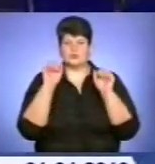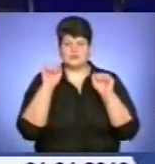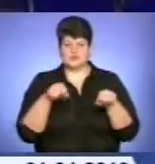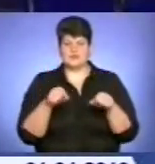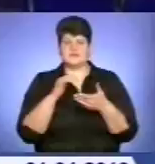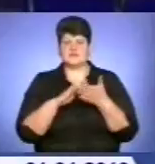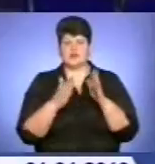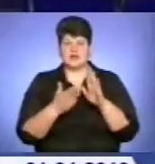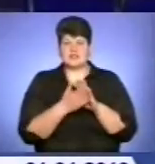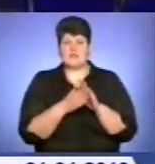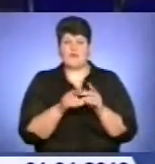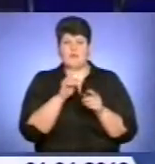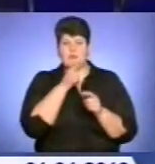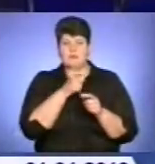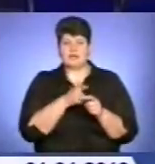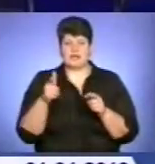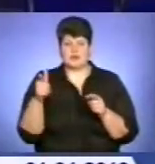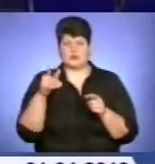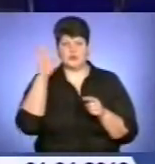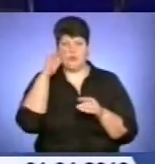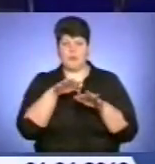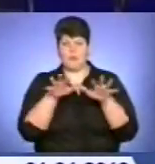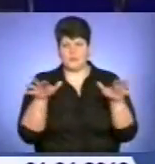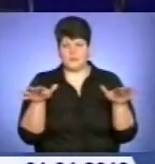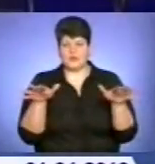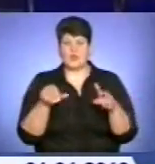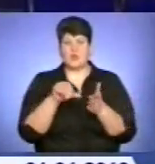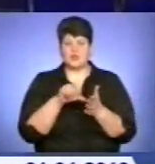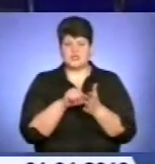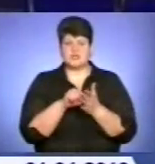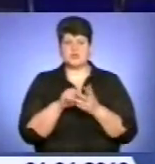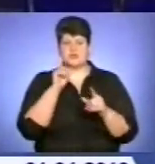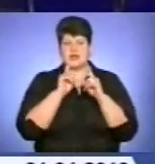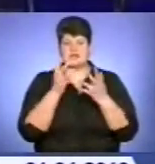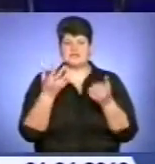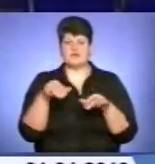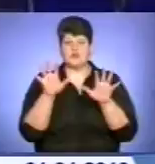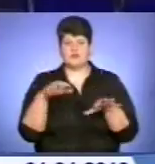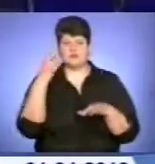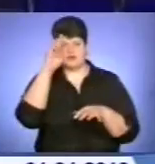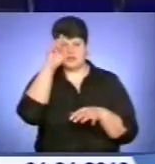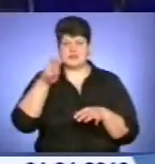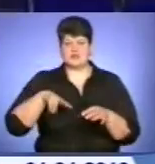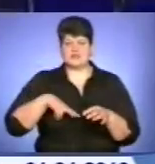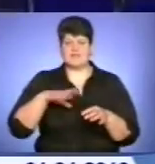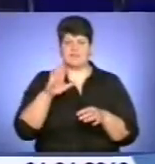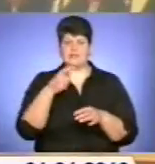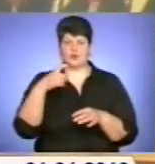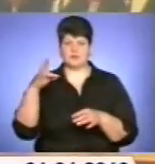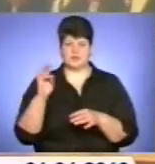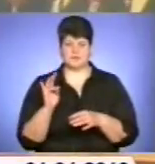у період можливої повені та сходження криги. Участь у нараді взяв голова обласної державної адміністрації Валентин Хоптян.